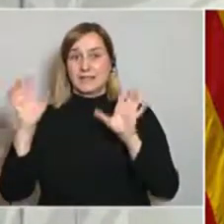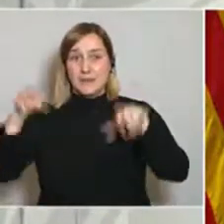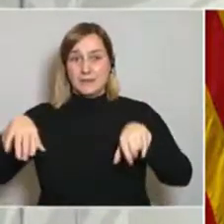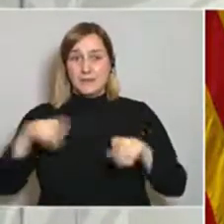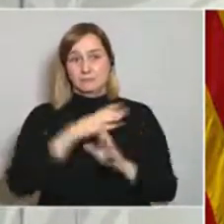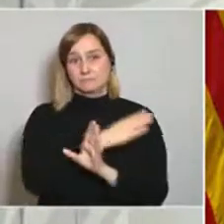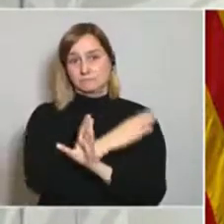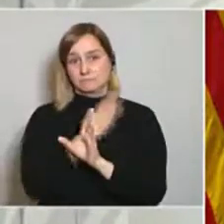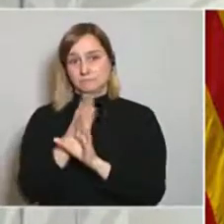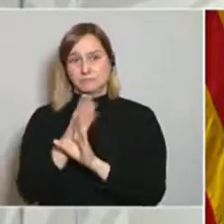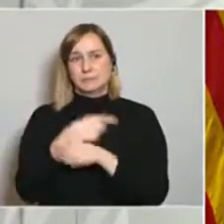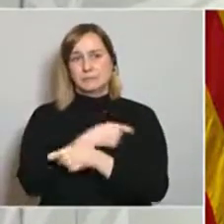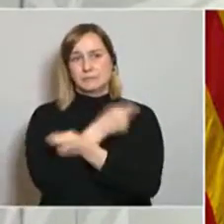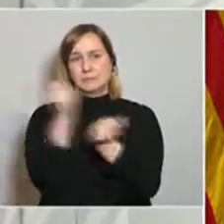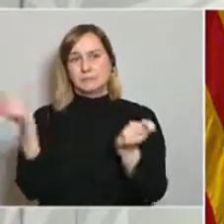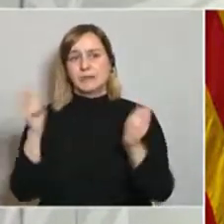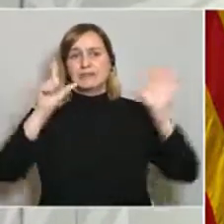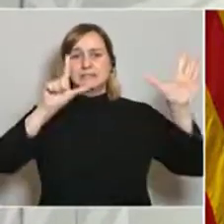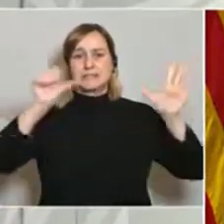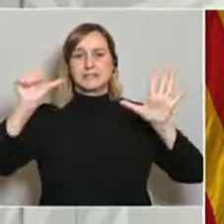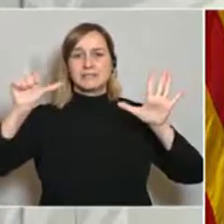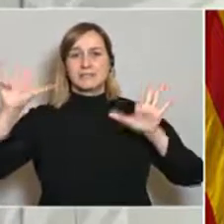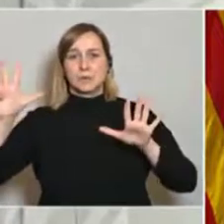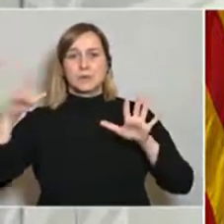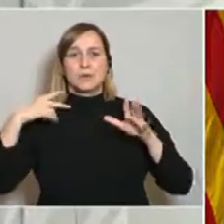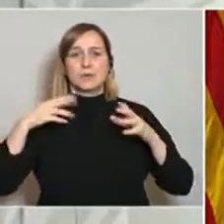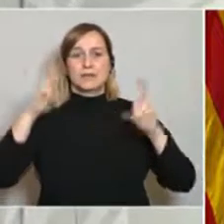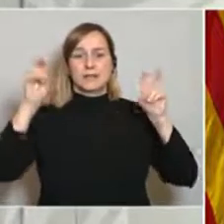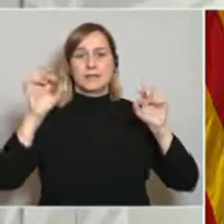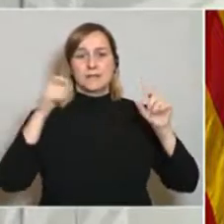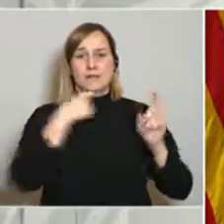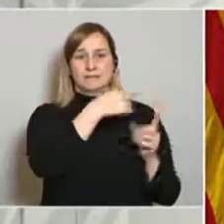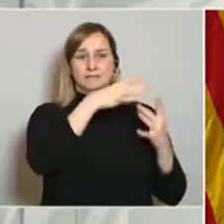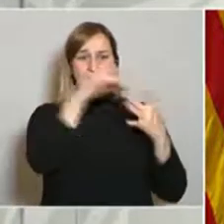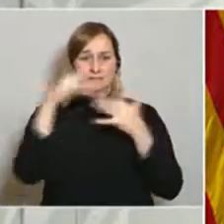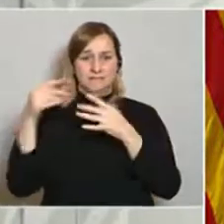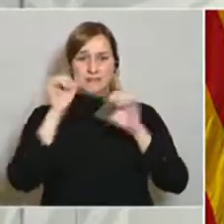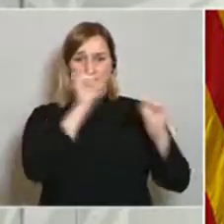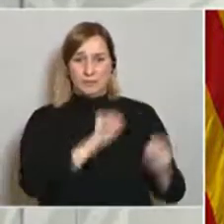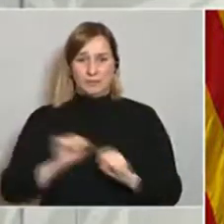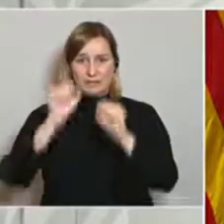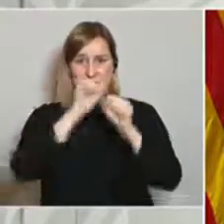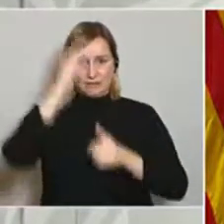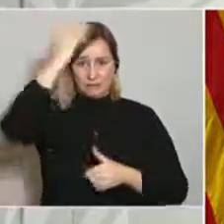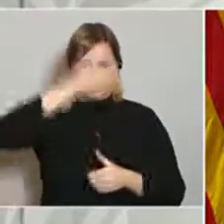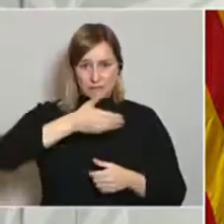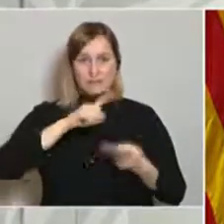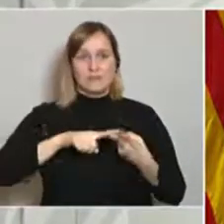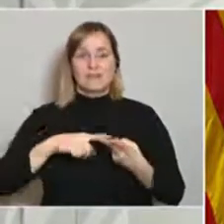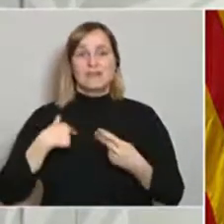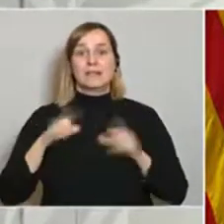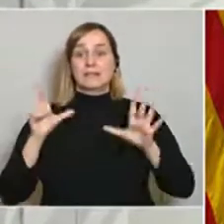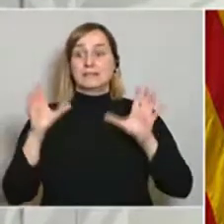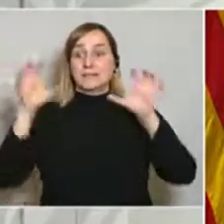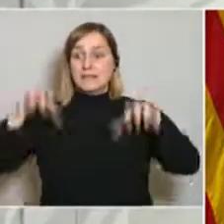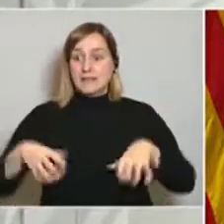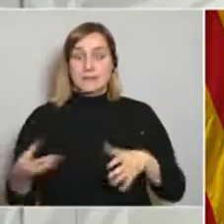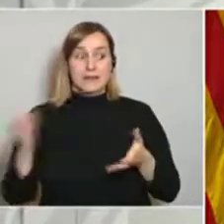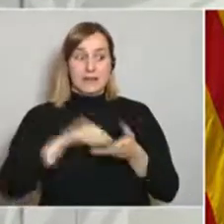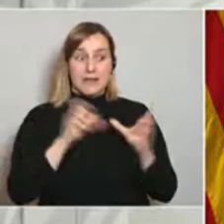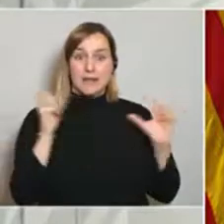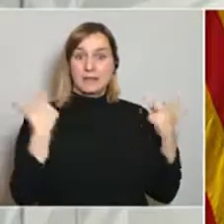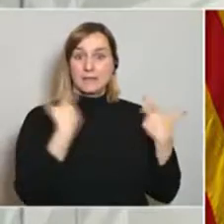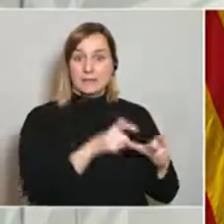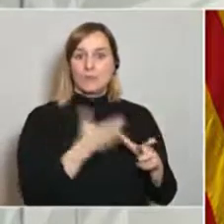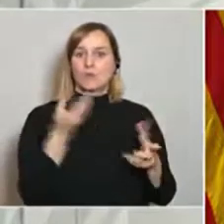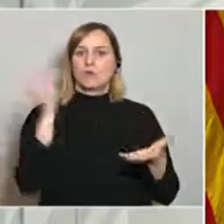768 unitats d'elements de protecció a residències i el 7 d'abril el Departament de Treball, Afers Socials i Famílies va realitzar una